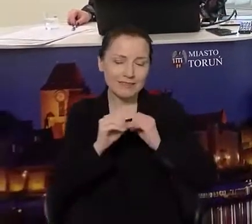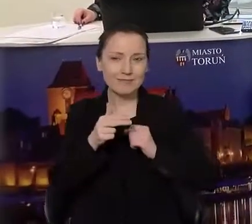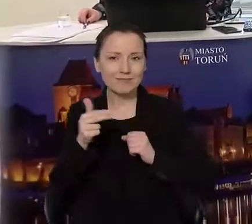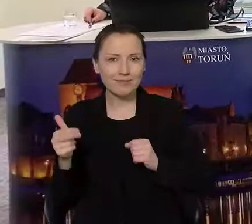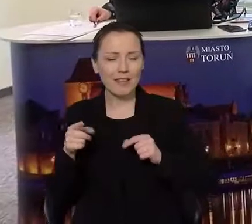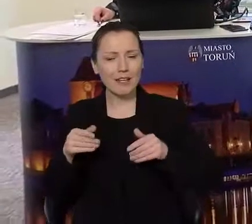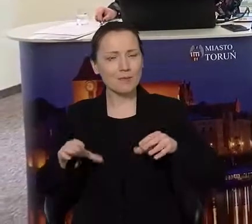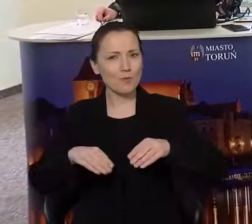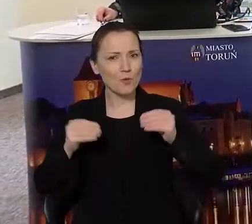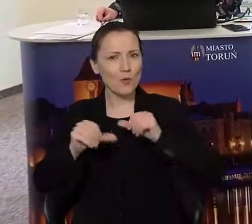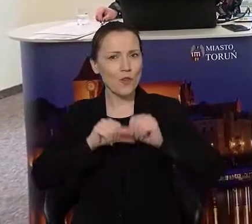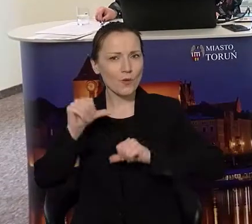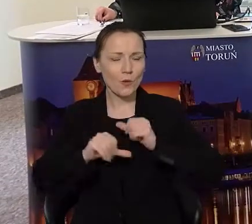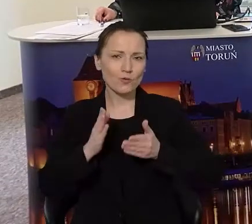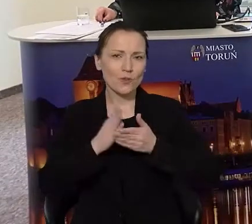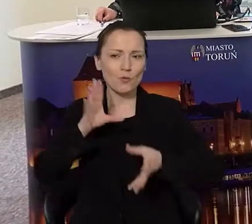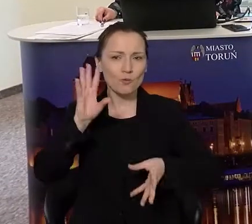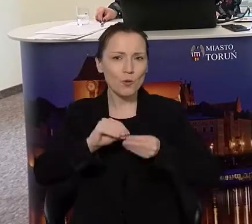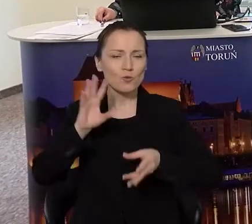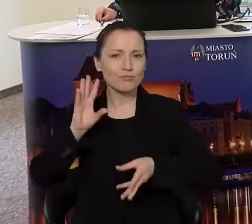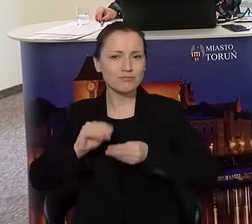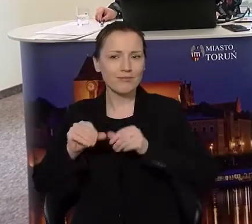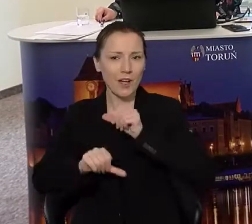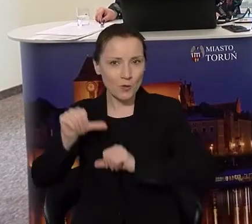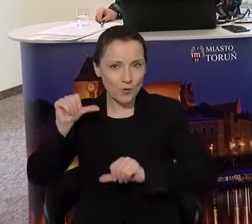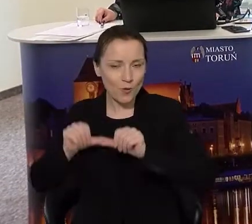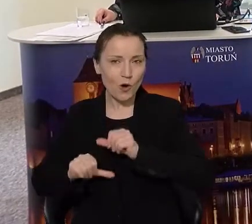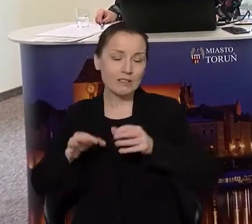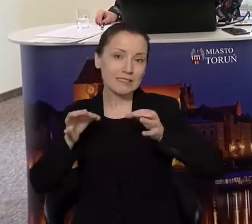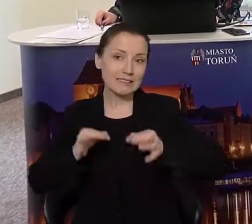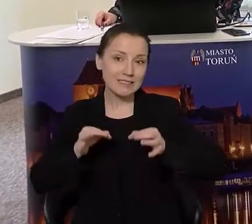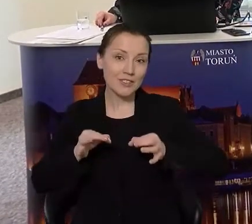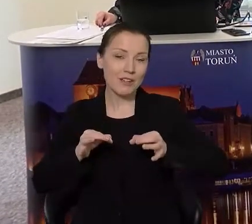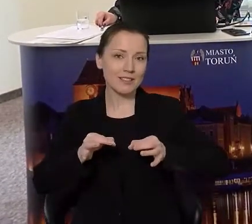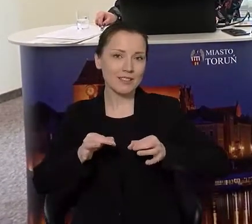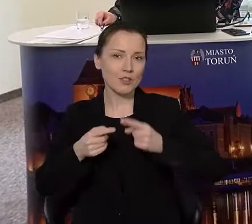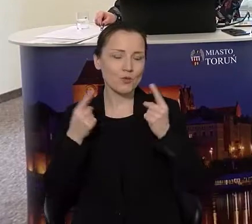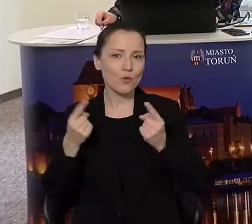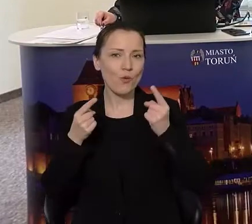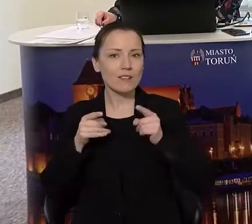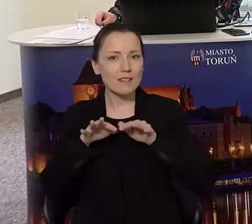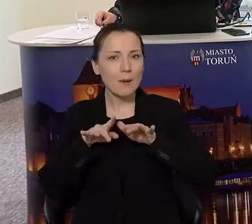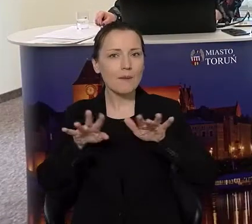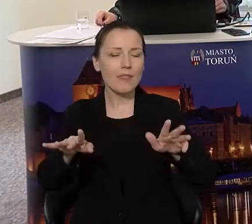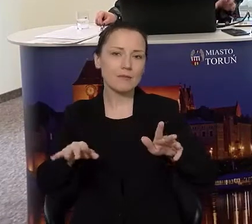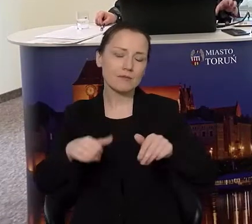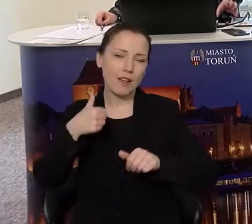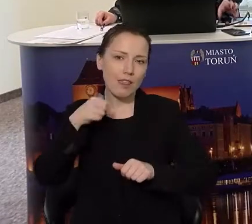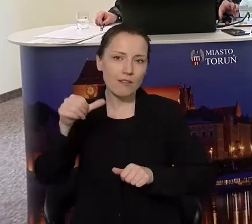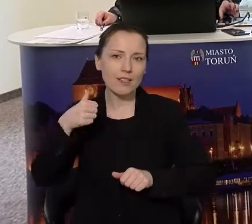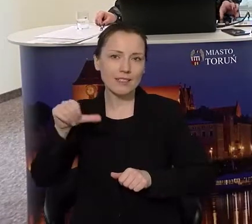początek roku powoduje, że podsumowujemy 2021 rok, dzisiaj sytuację epidemiczną, a w kolejnych tygodniach także